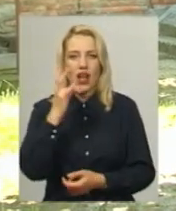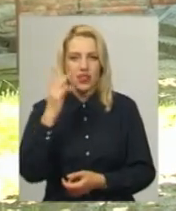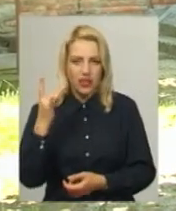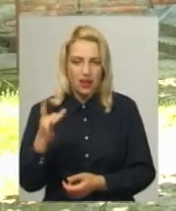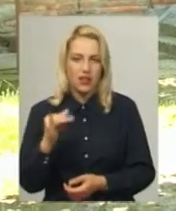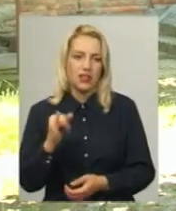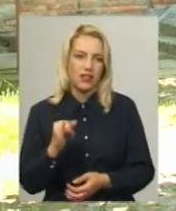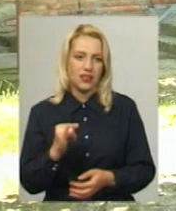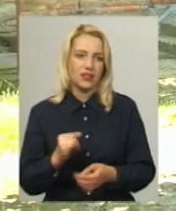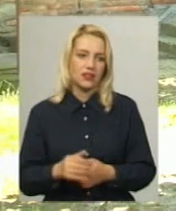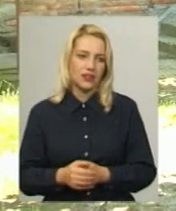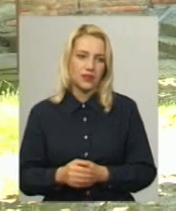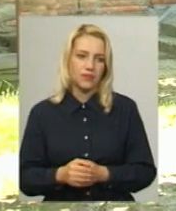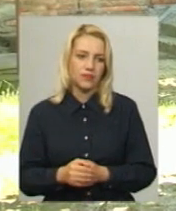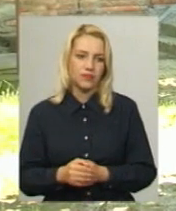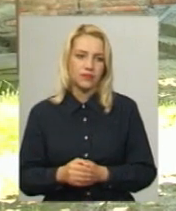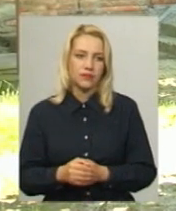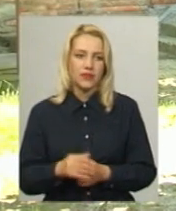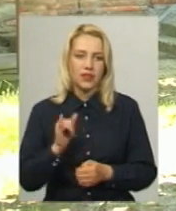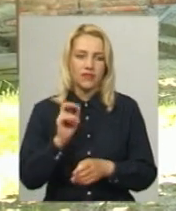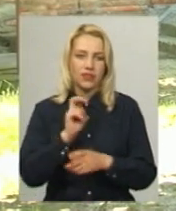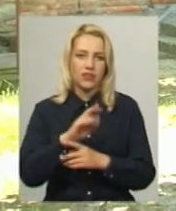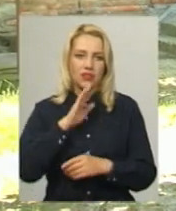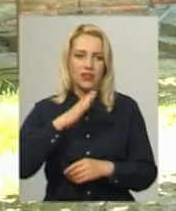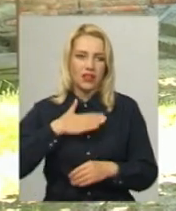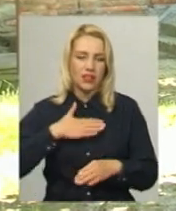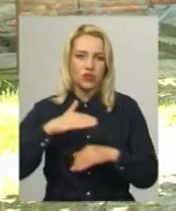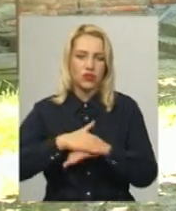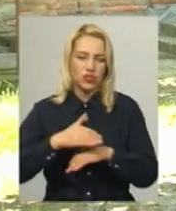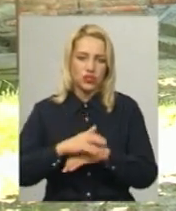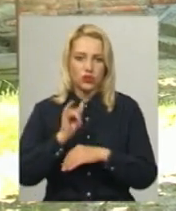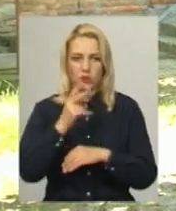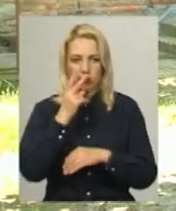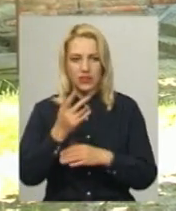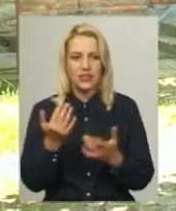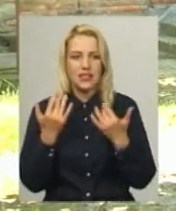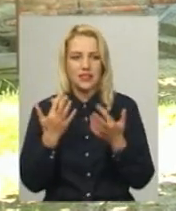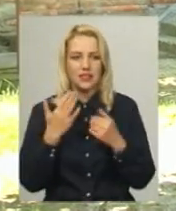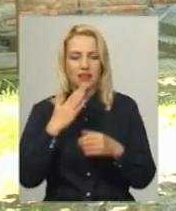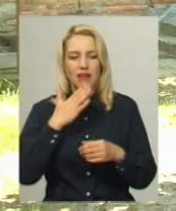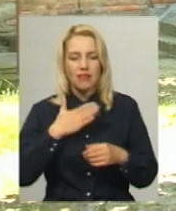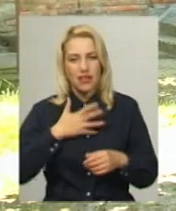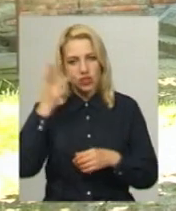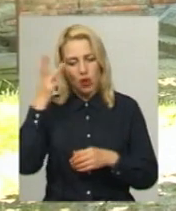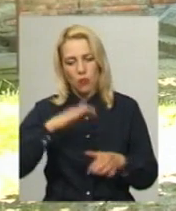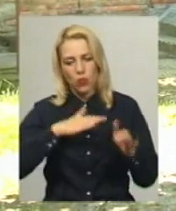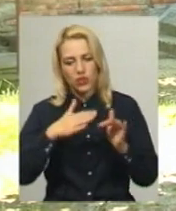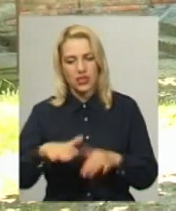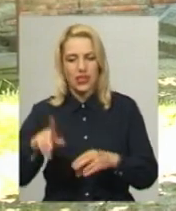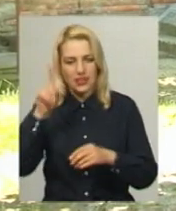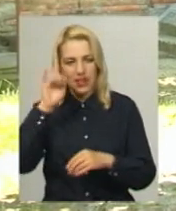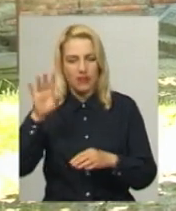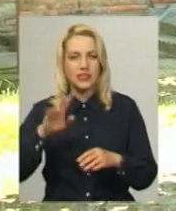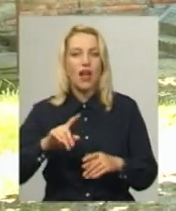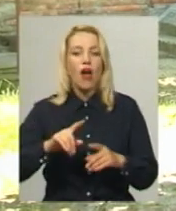ніжні діджейські літні сети, відвідати нашу вечірку, подивитися наскільки наше поділля славиться фотомистецтвом